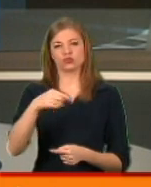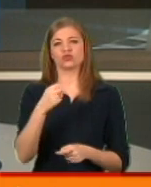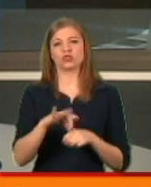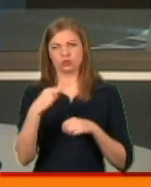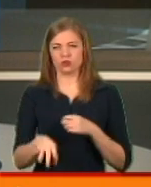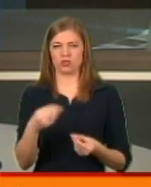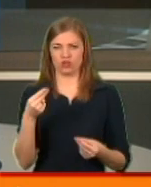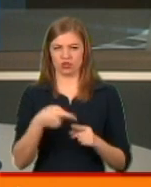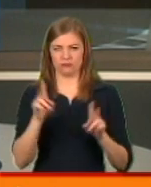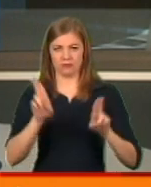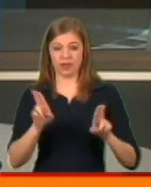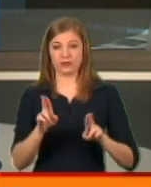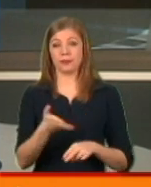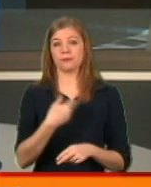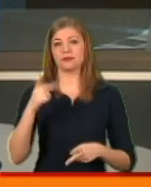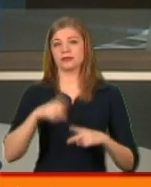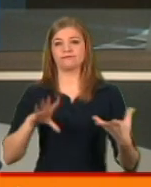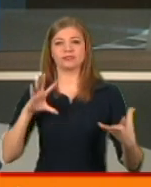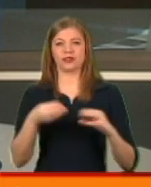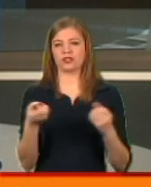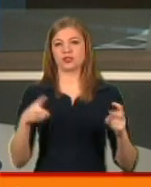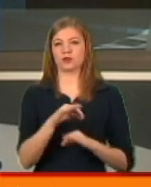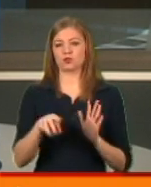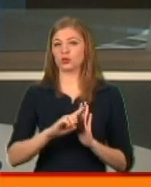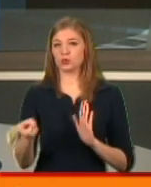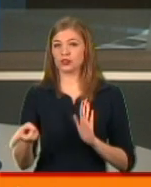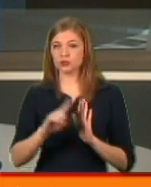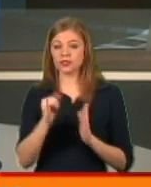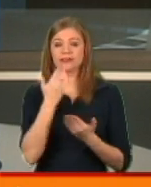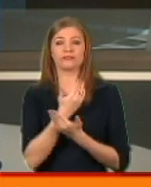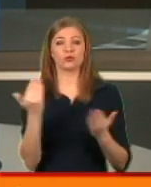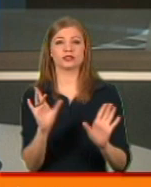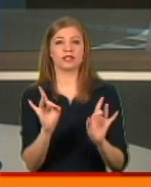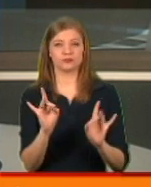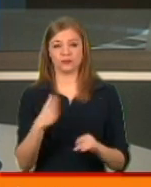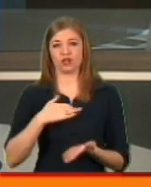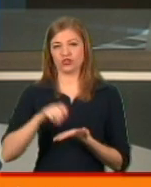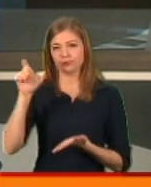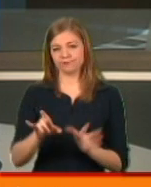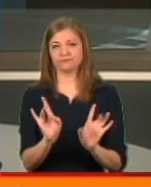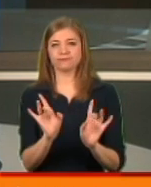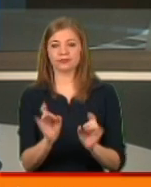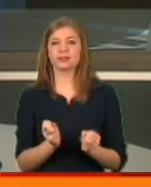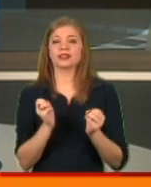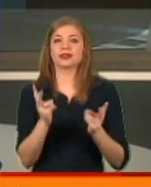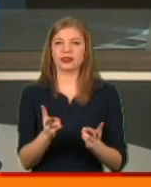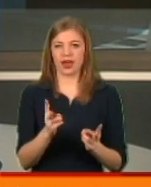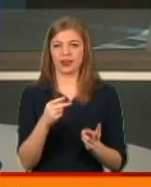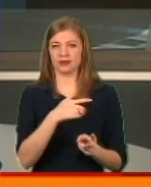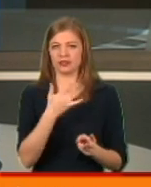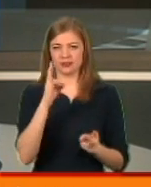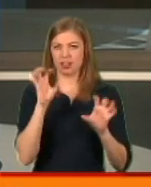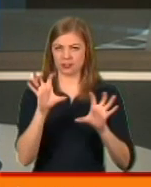правил гри на кордоні. Ми завершимо спецпроект «Туди-сюди» і в останній серії Борис Сачалко розповість, як сірий